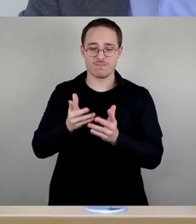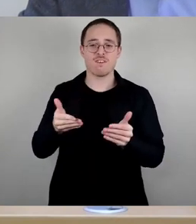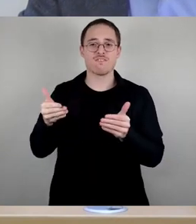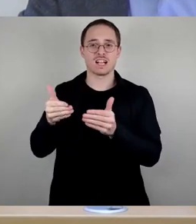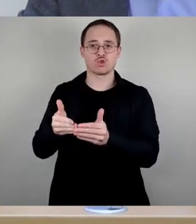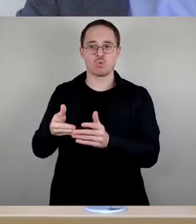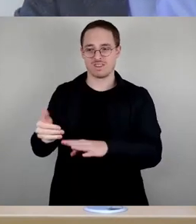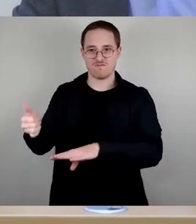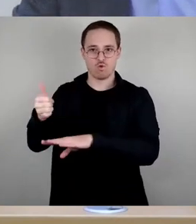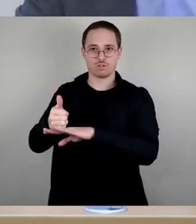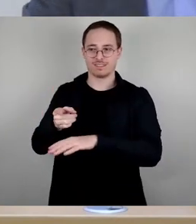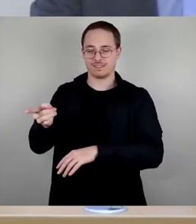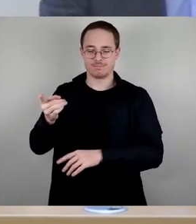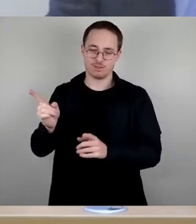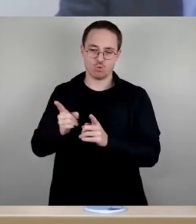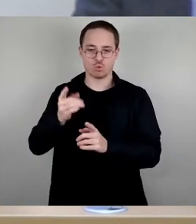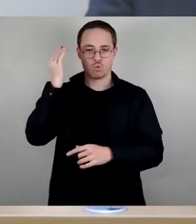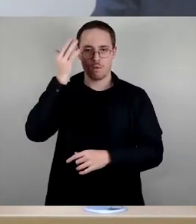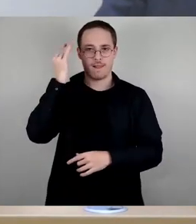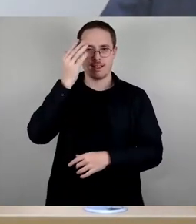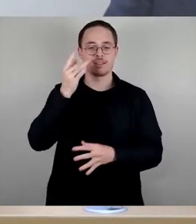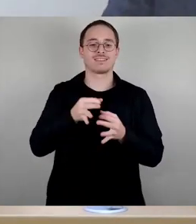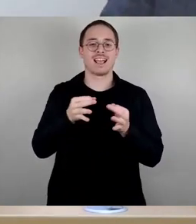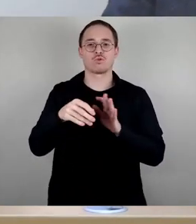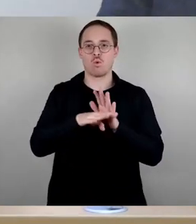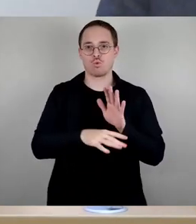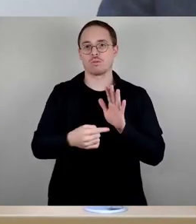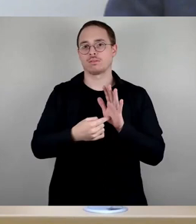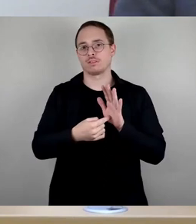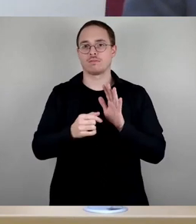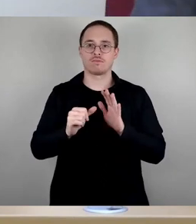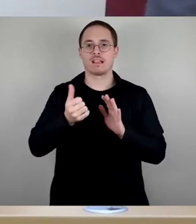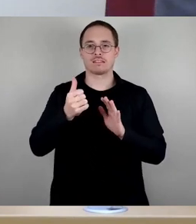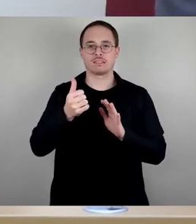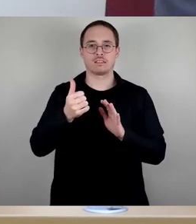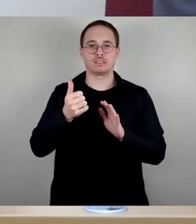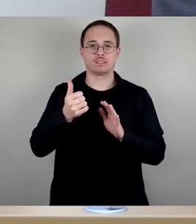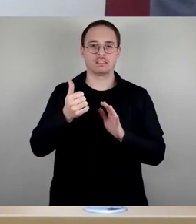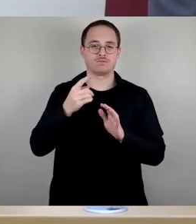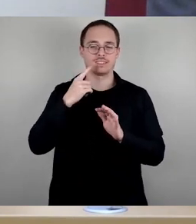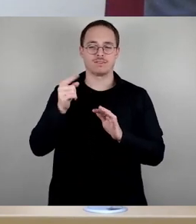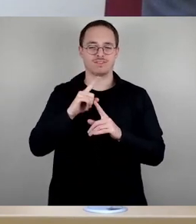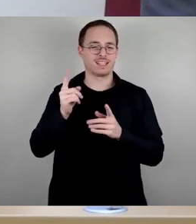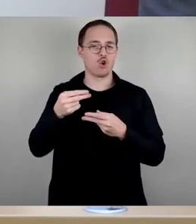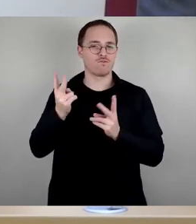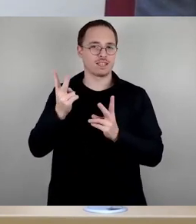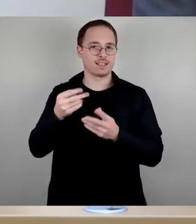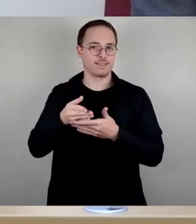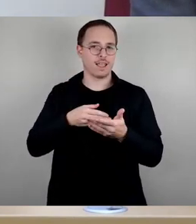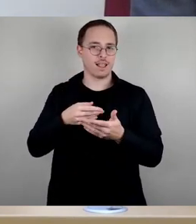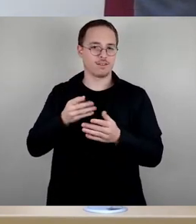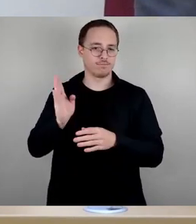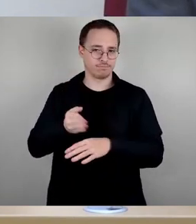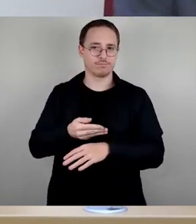werden könnte. Wir haben gesagt, in der Tagesordnung kommt dann als erstes nach der nicht öffentlichen Beratung